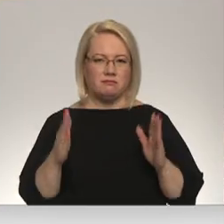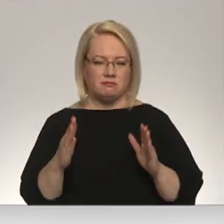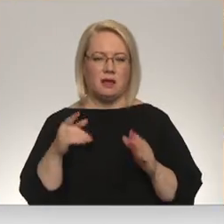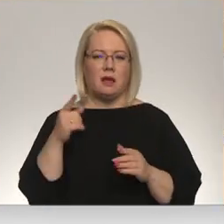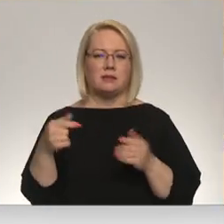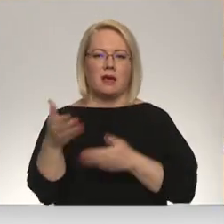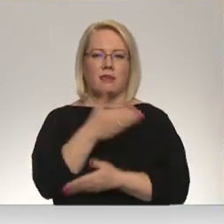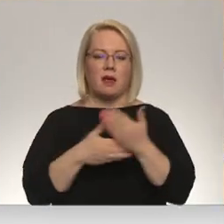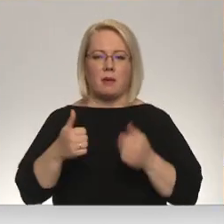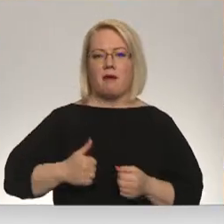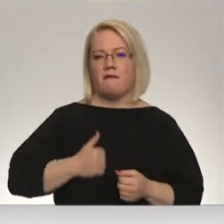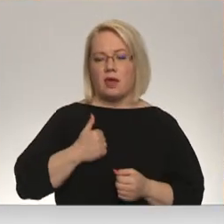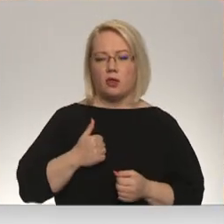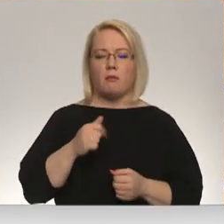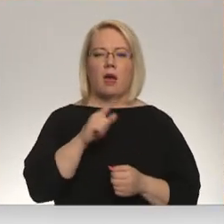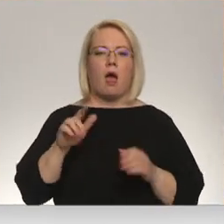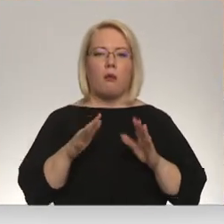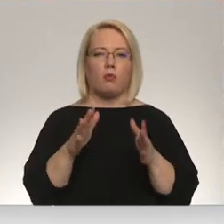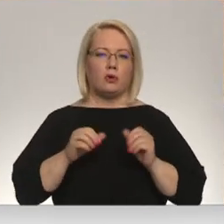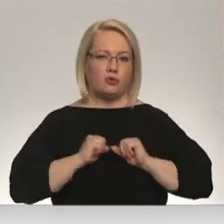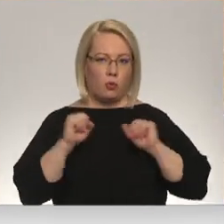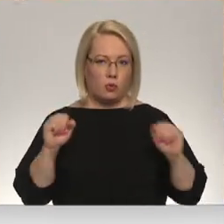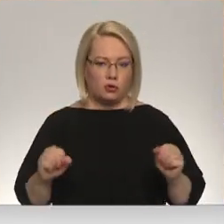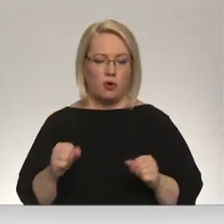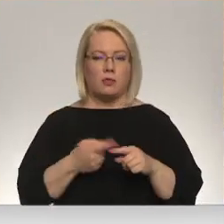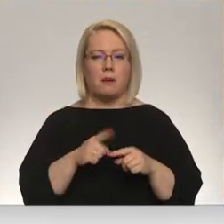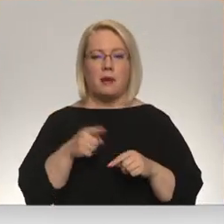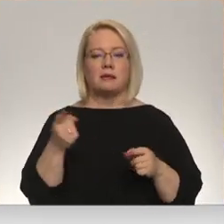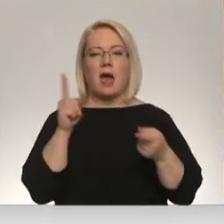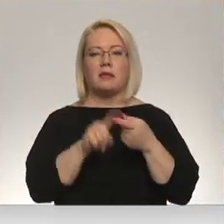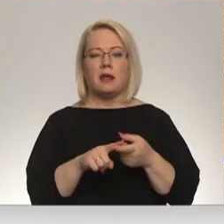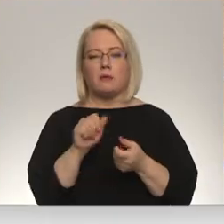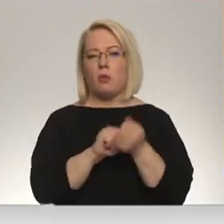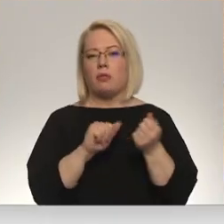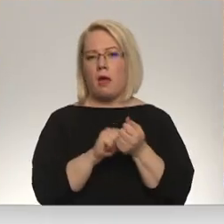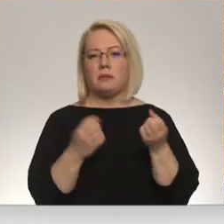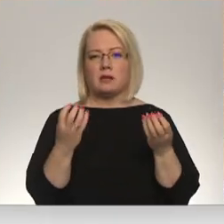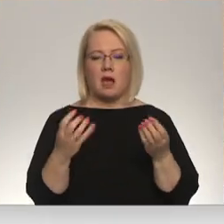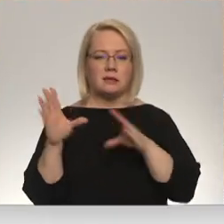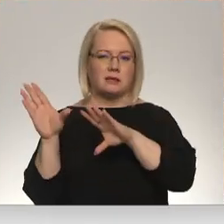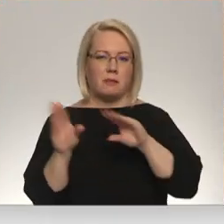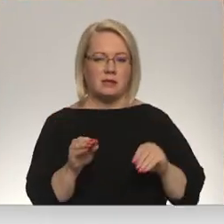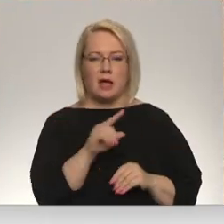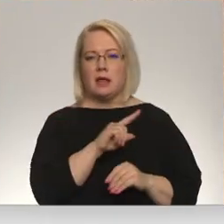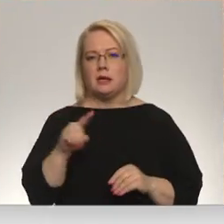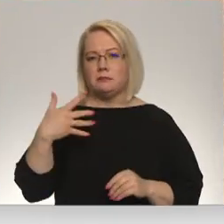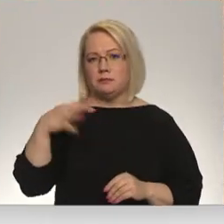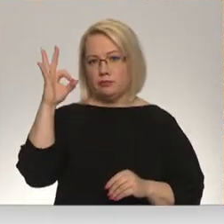siltumapgādes nodrošināšanai. Un tādējādi atkarība no Dabasgāzes pilsētā samazināsies līdz 50%.